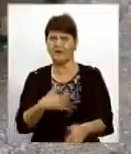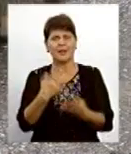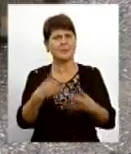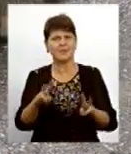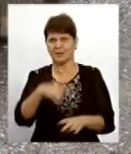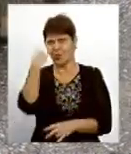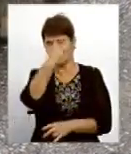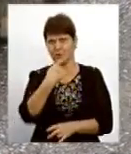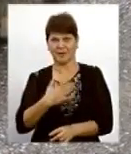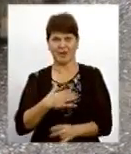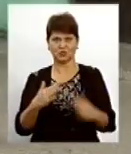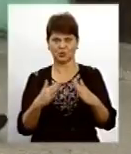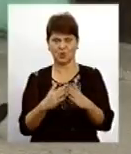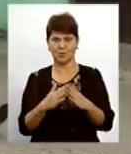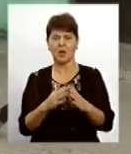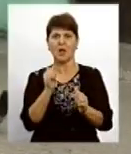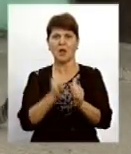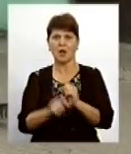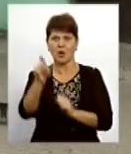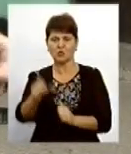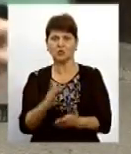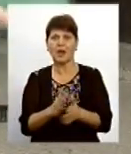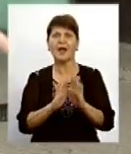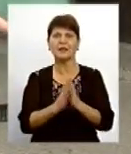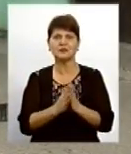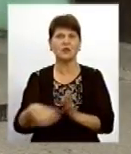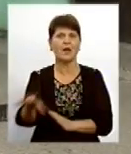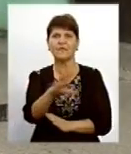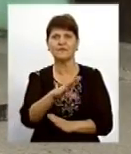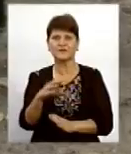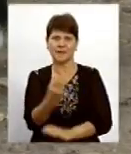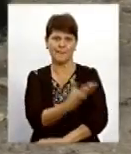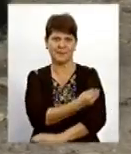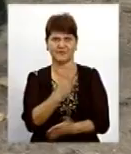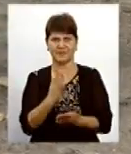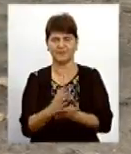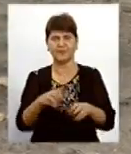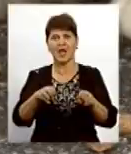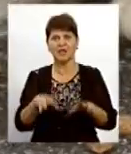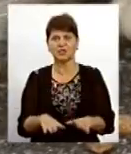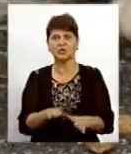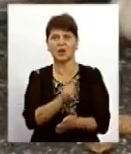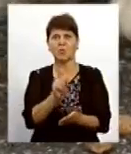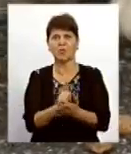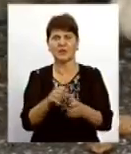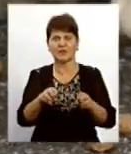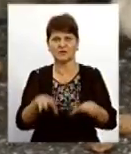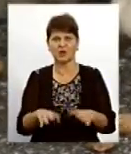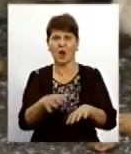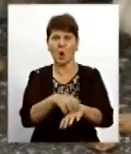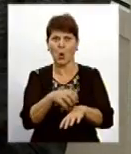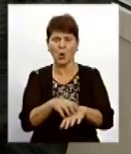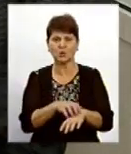особисто для нашого дому. У нас на кожного є книжка. Вони всі в нас з прививками. Рішення, яке мало вирішити проблемою з котами,